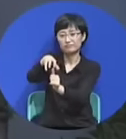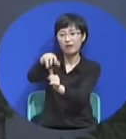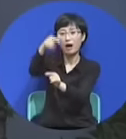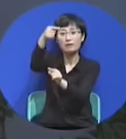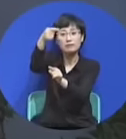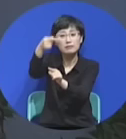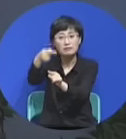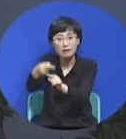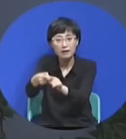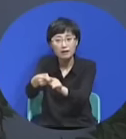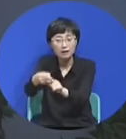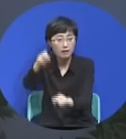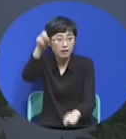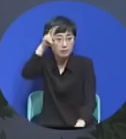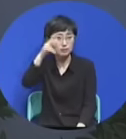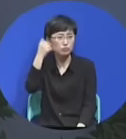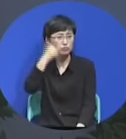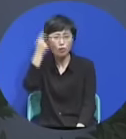보호한 거에요.